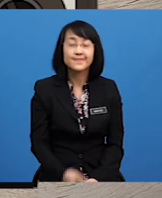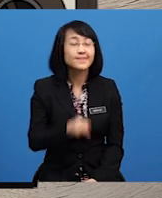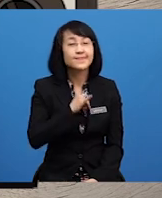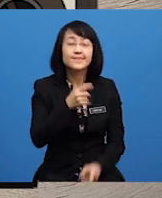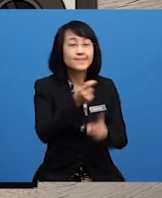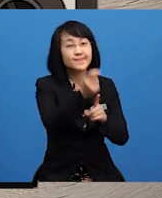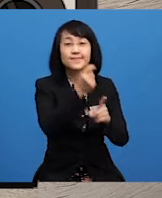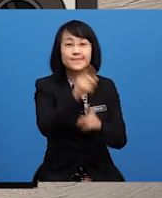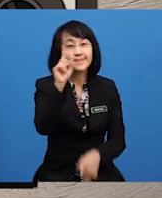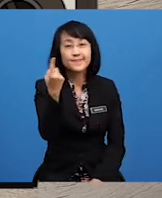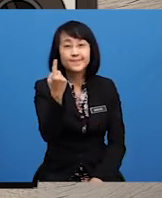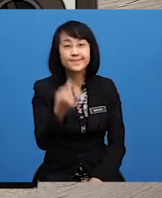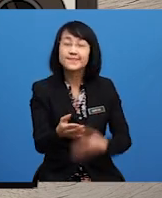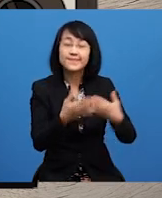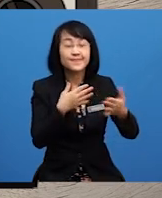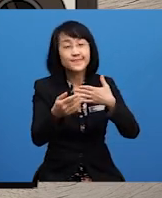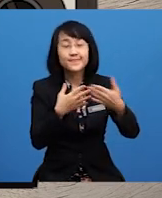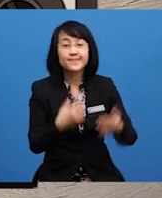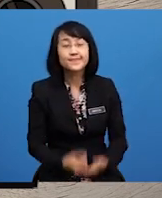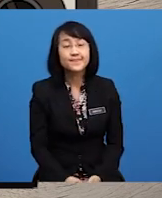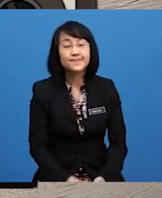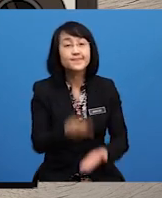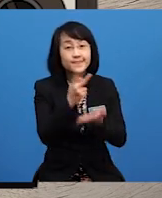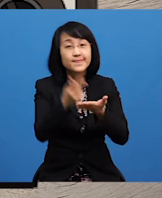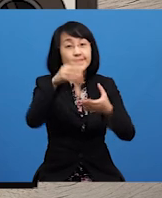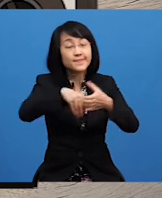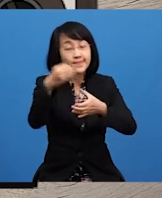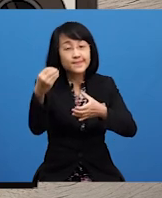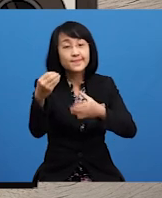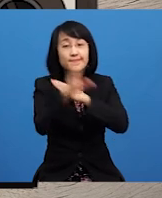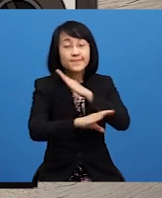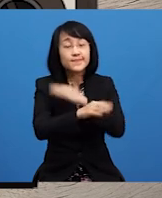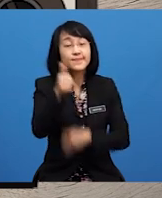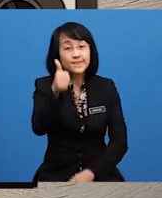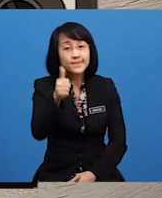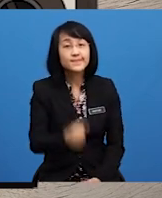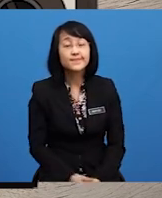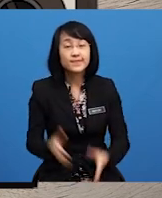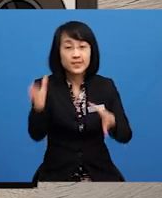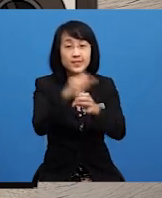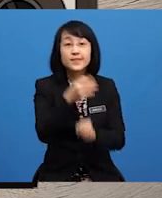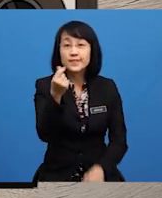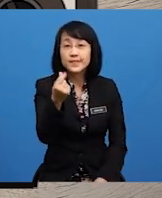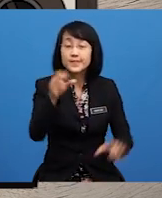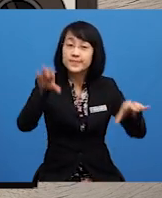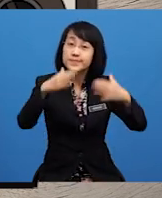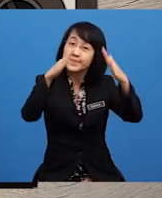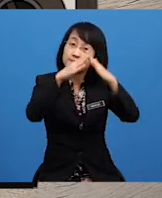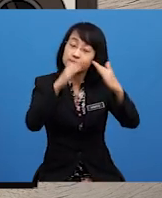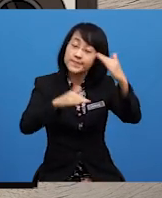Sugur Kurang saja Tak apalah Kursus luar negara Ada alam kan Dapat duit nanti Buat rumah